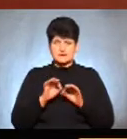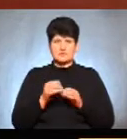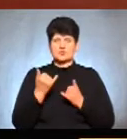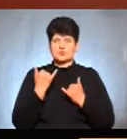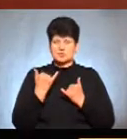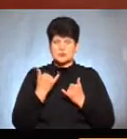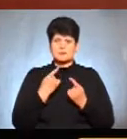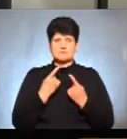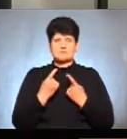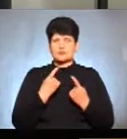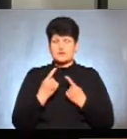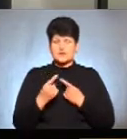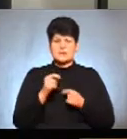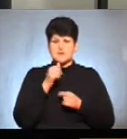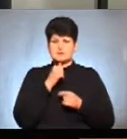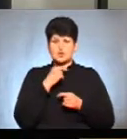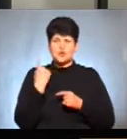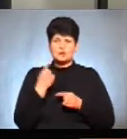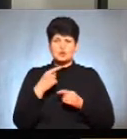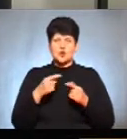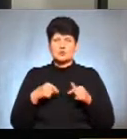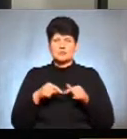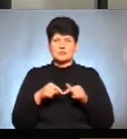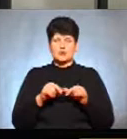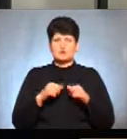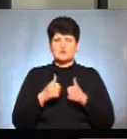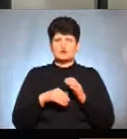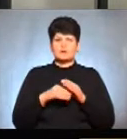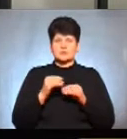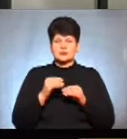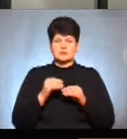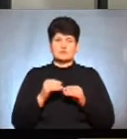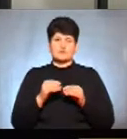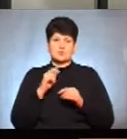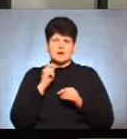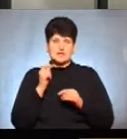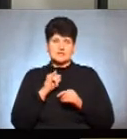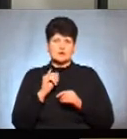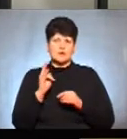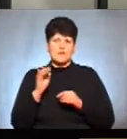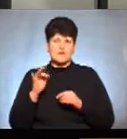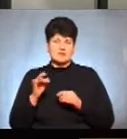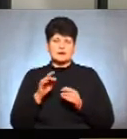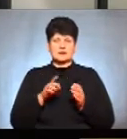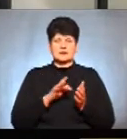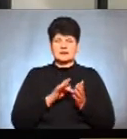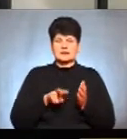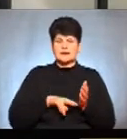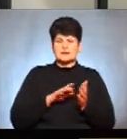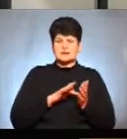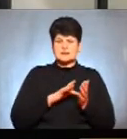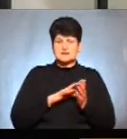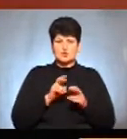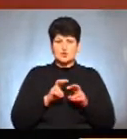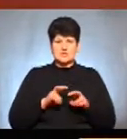сьогодні ми спілкувалися з експертом обласного середку комітету виборців України Ігорем Куваликом і директором Центру суспільних досліджень. Поліс